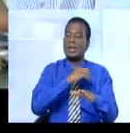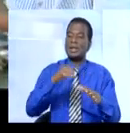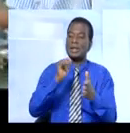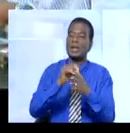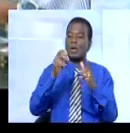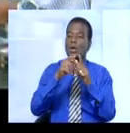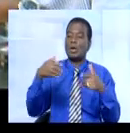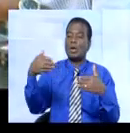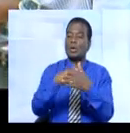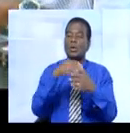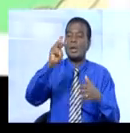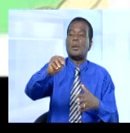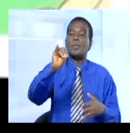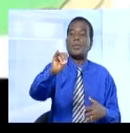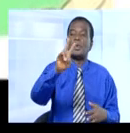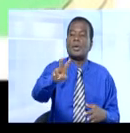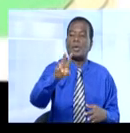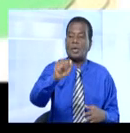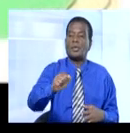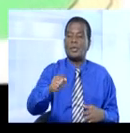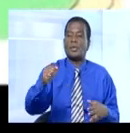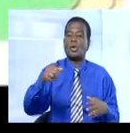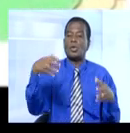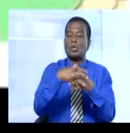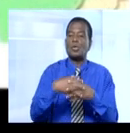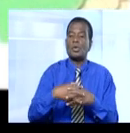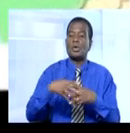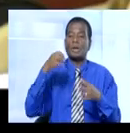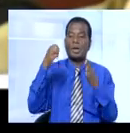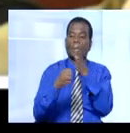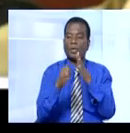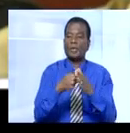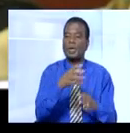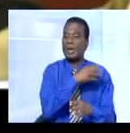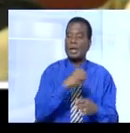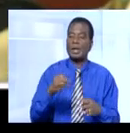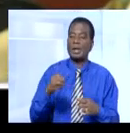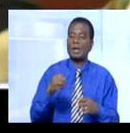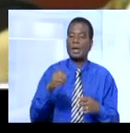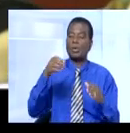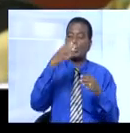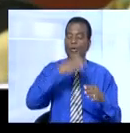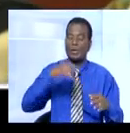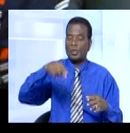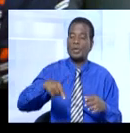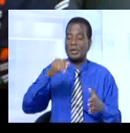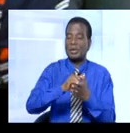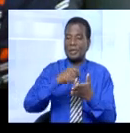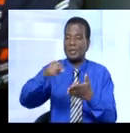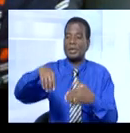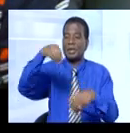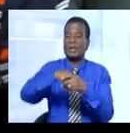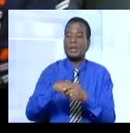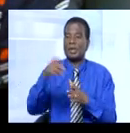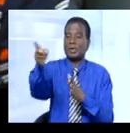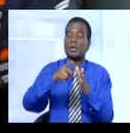produit avec un parrain institutionnel, l'Union économique et monétaire ouest-africaine. Lui et moi souhaitent que le MIVA s'inscrivent dans la droite ligne de sa